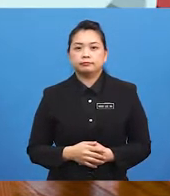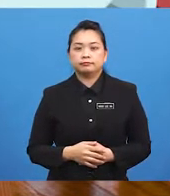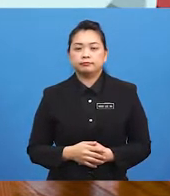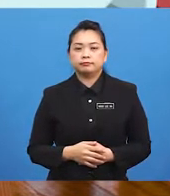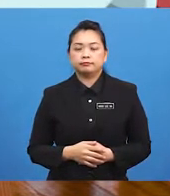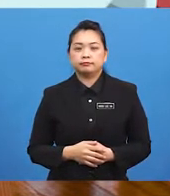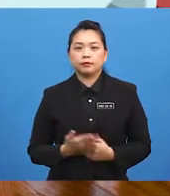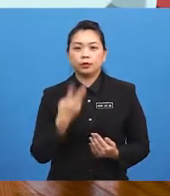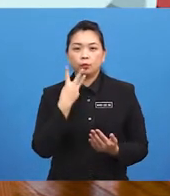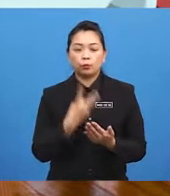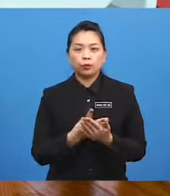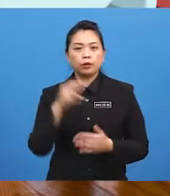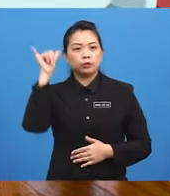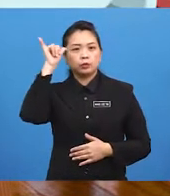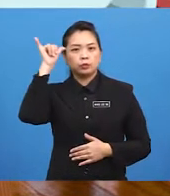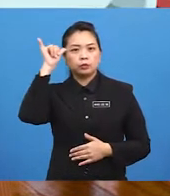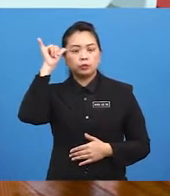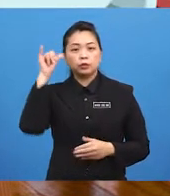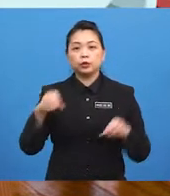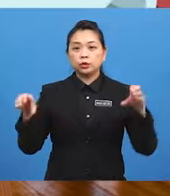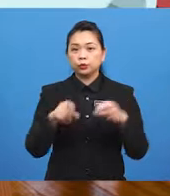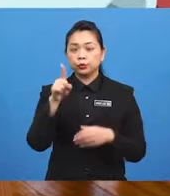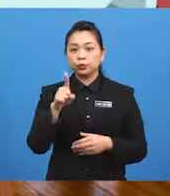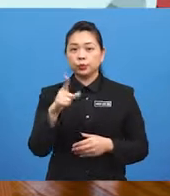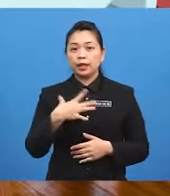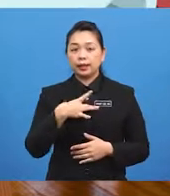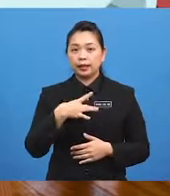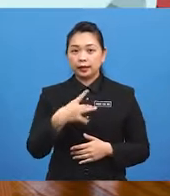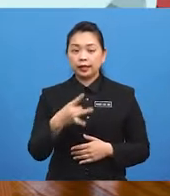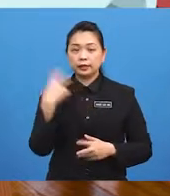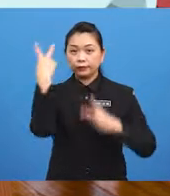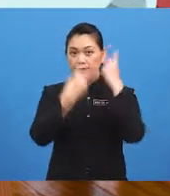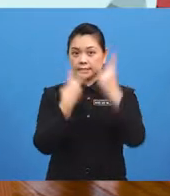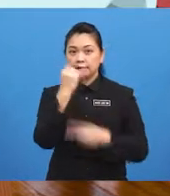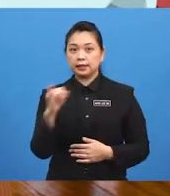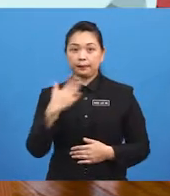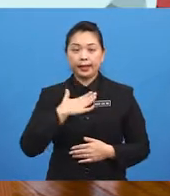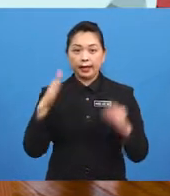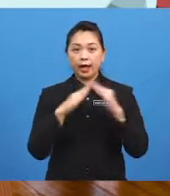Well, Yolo Do you like visiting my house?